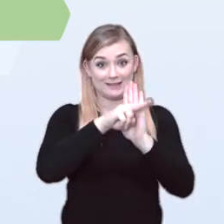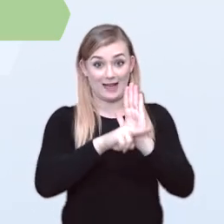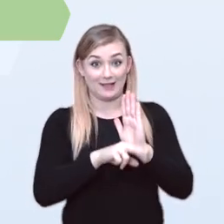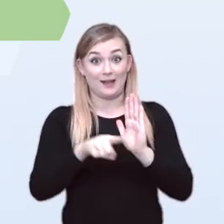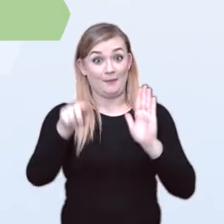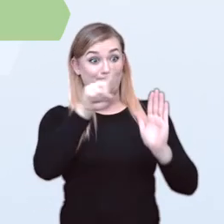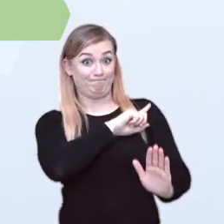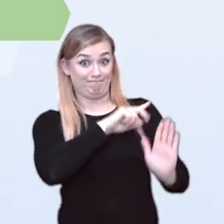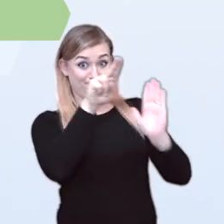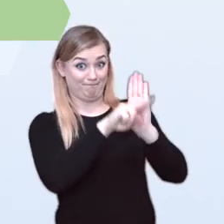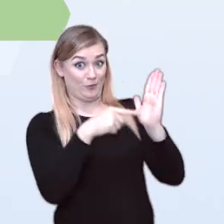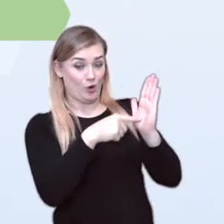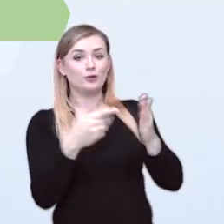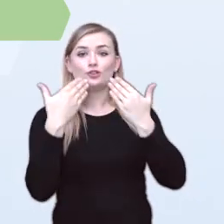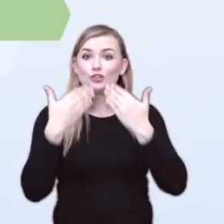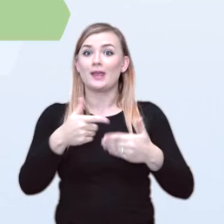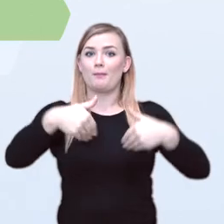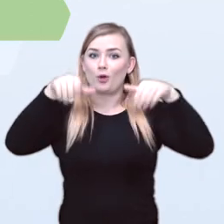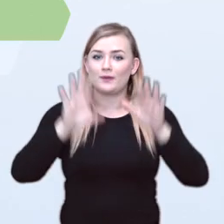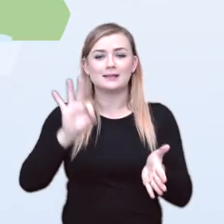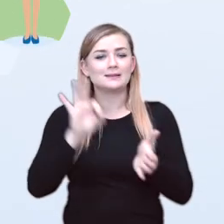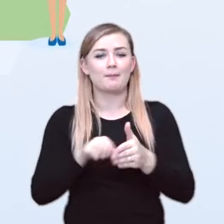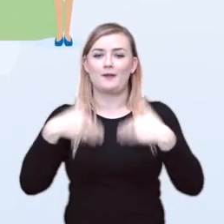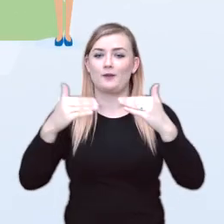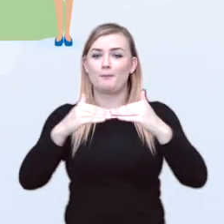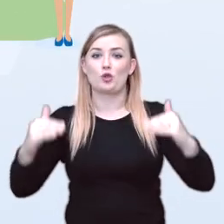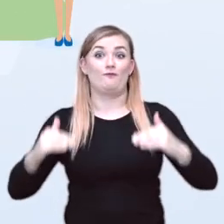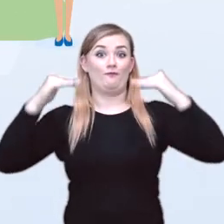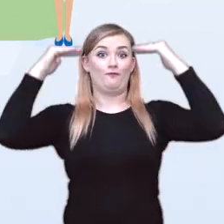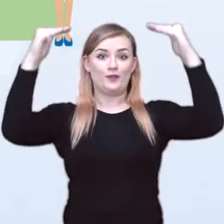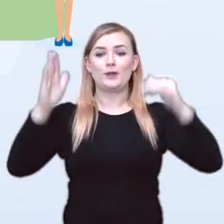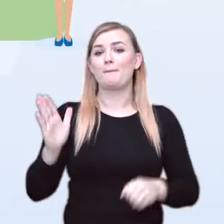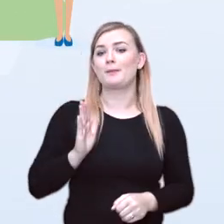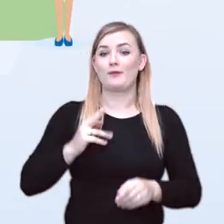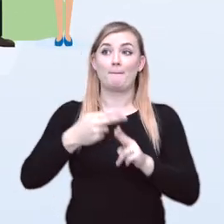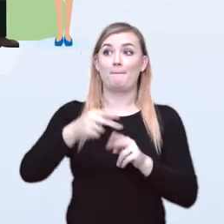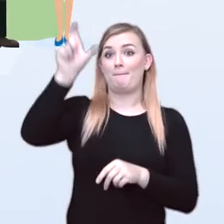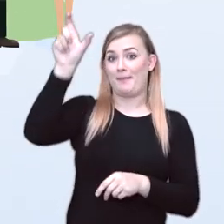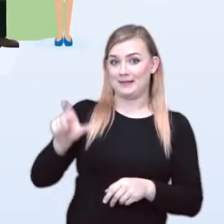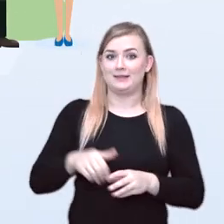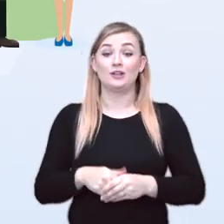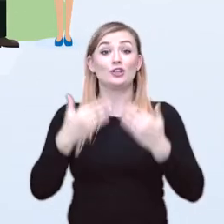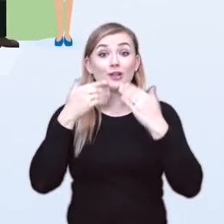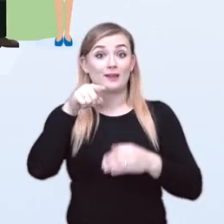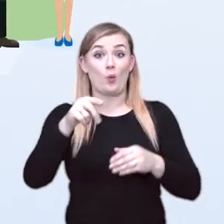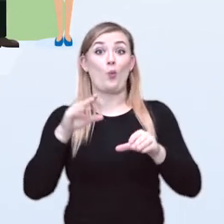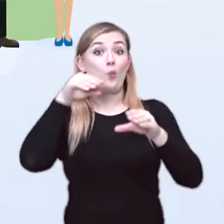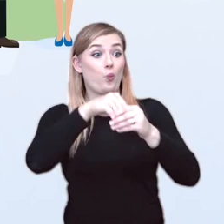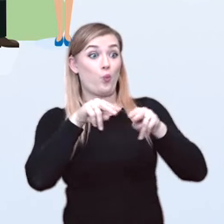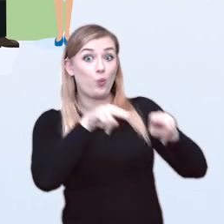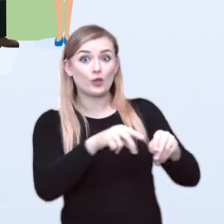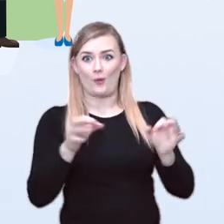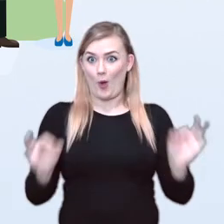standardów. Przestrzeganie ich pozwala współcześnie zapewnić bardzo wysoki poziom bezpieczeństwa pacjentów. Dzięki temu